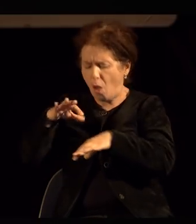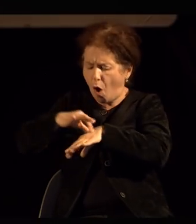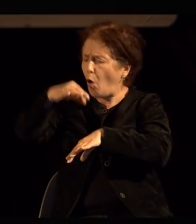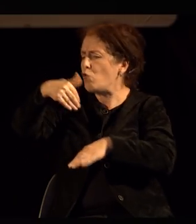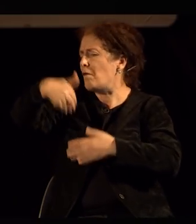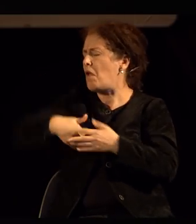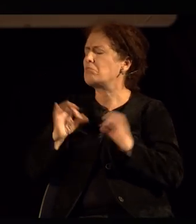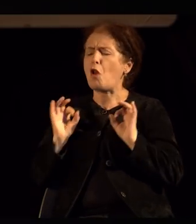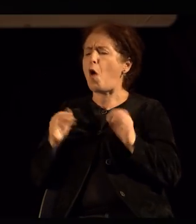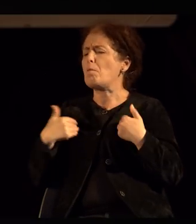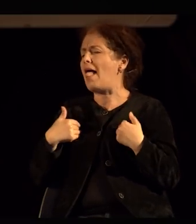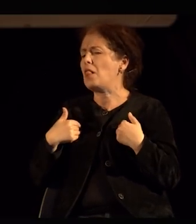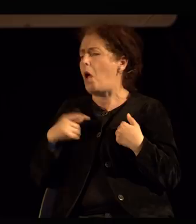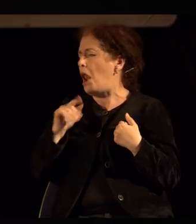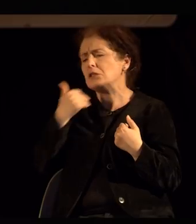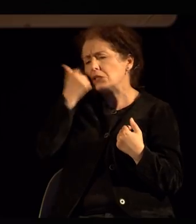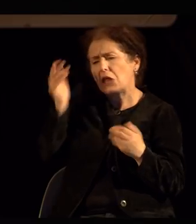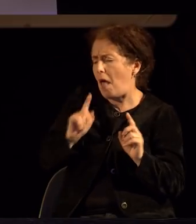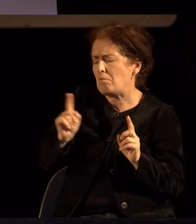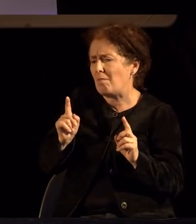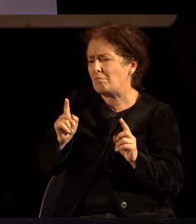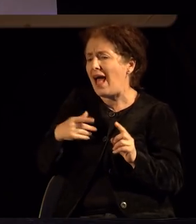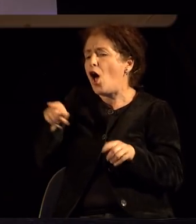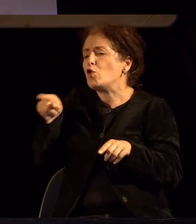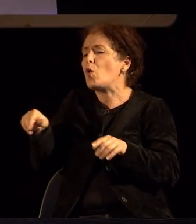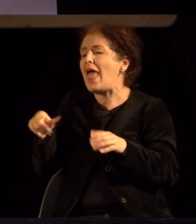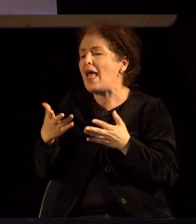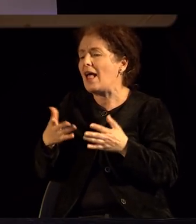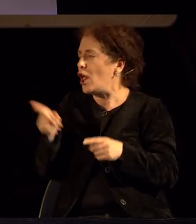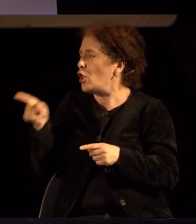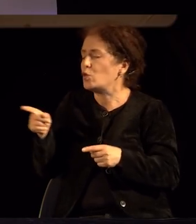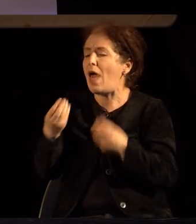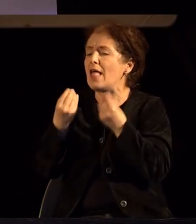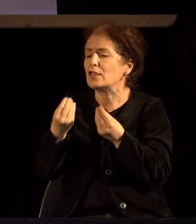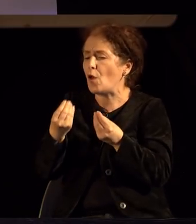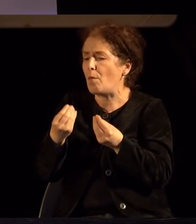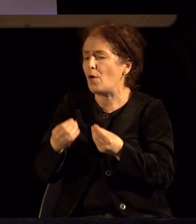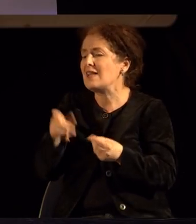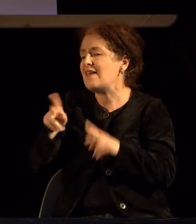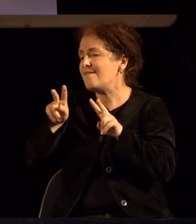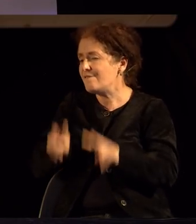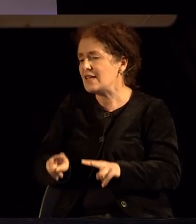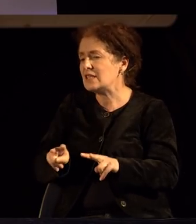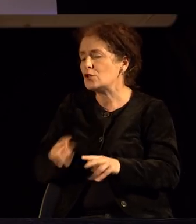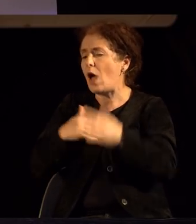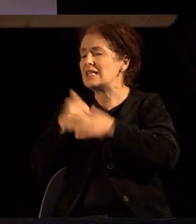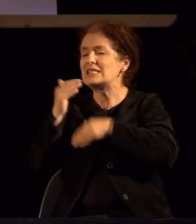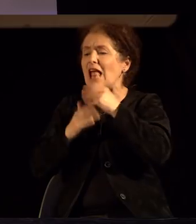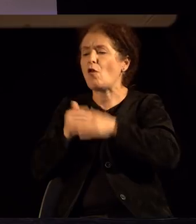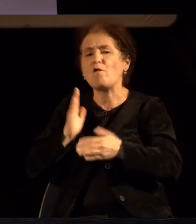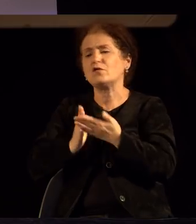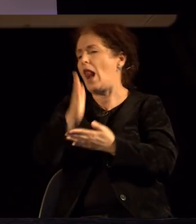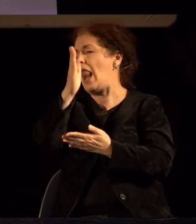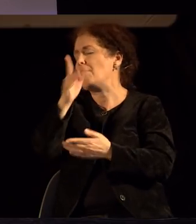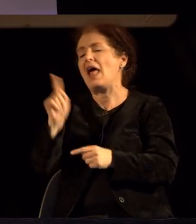кожа, и мислам дека тоа е тајната, за да се доживе вистинското задоволство. Тоа